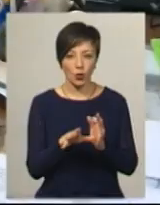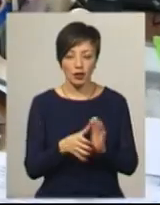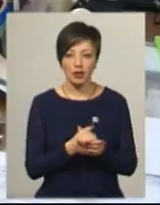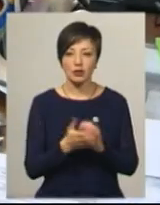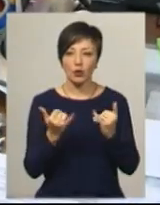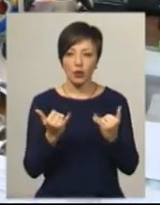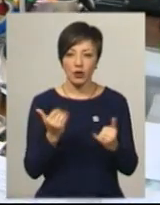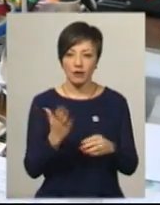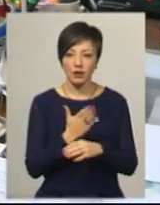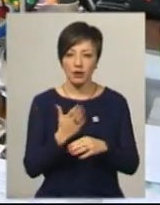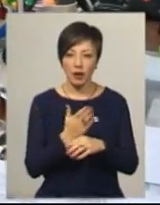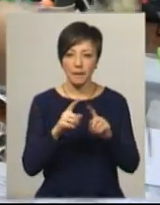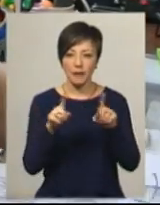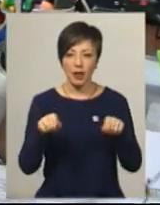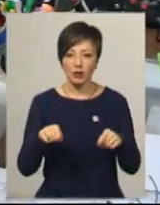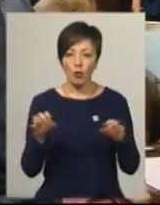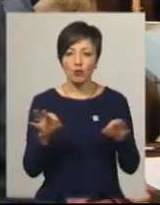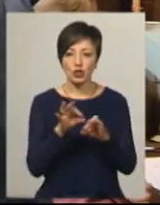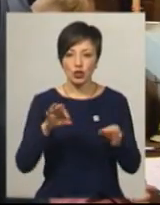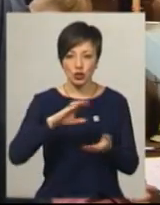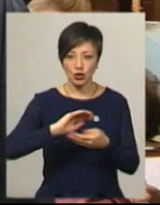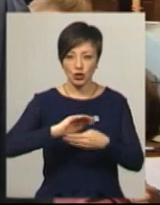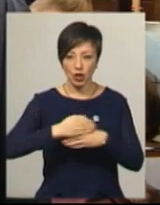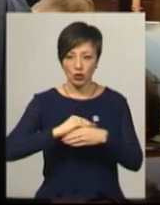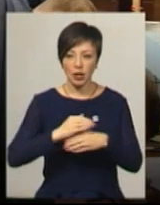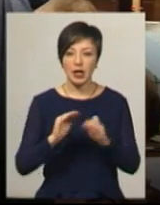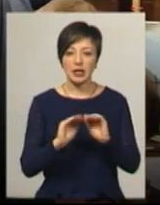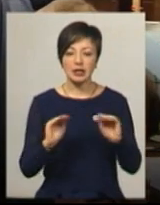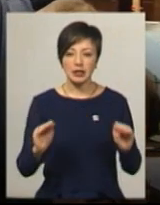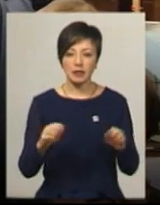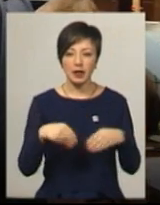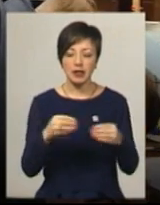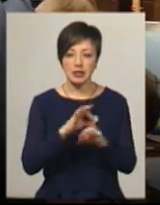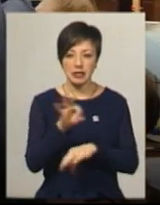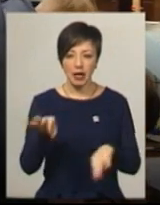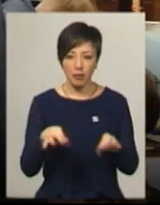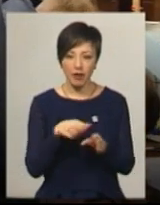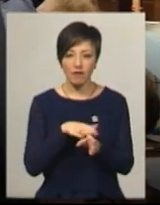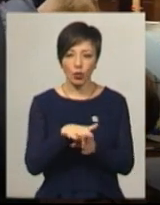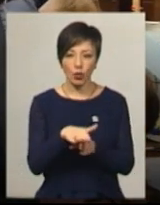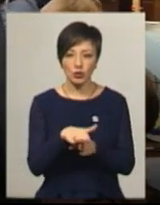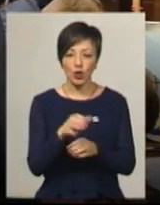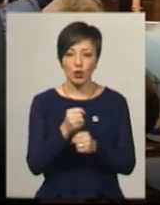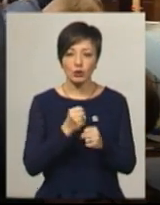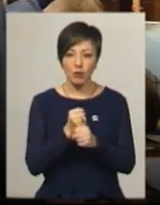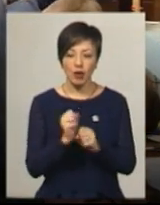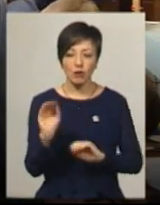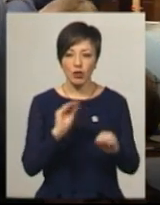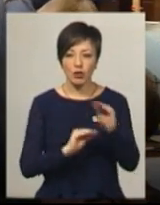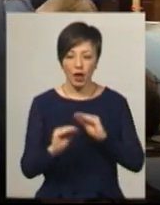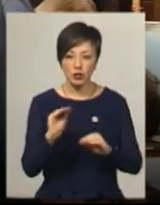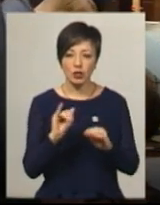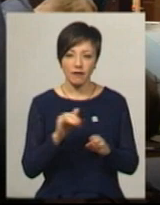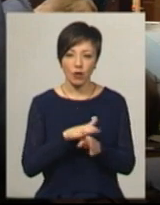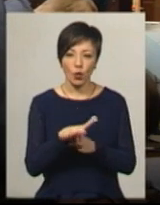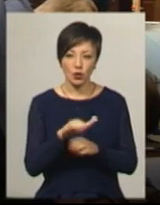Сьогодні виготовляли плату до музичної шкатулки. Учням видається принципова схема, вони розробляють монтажну схему і